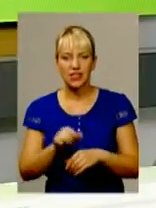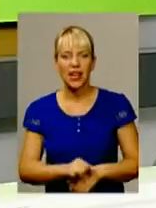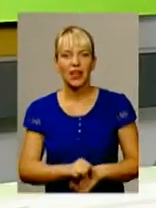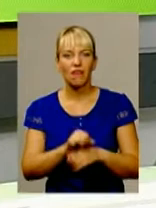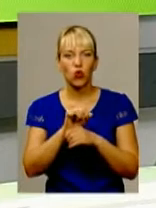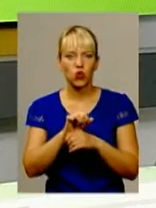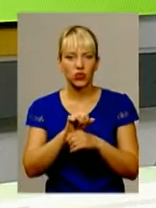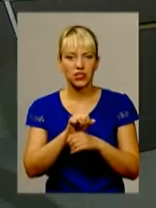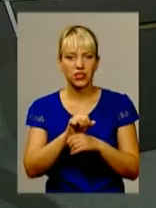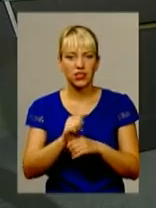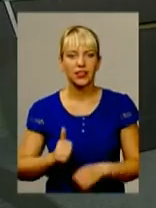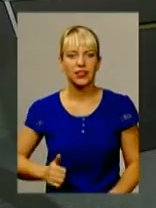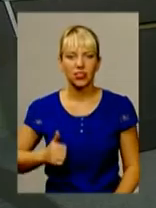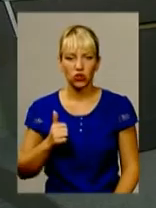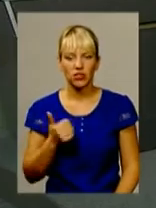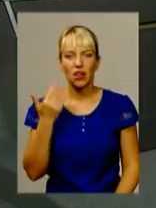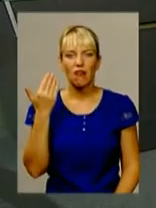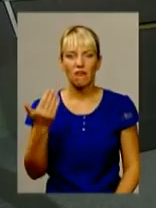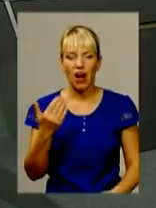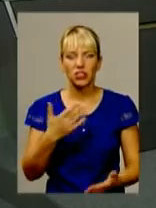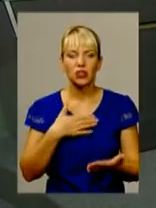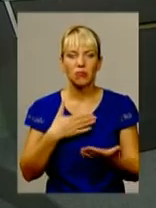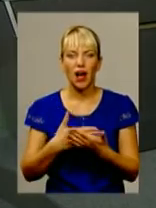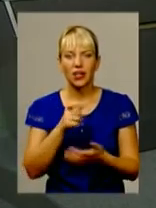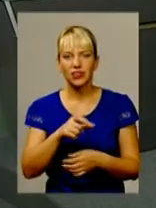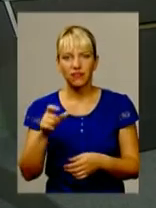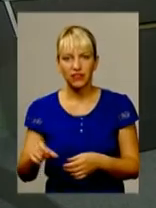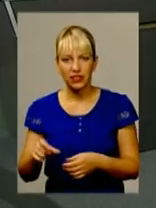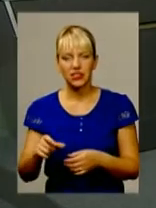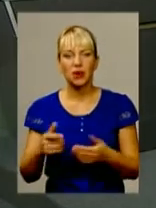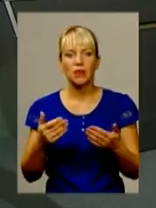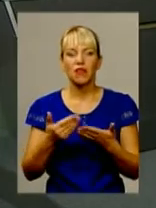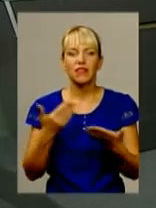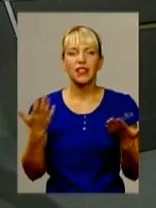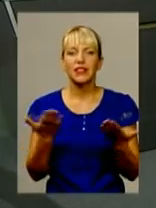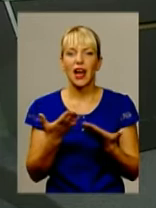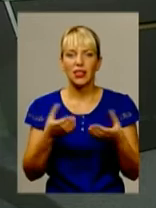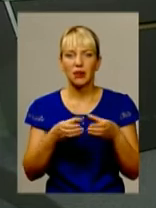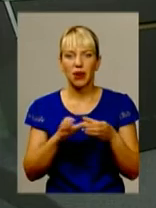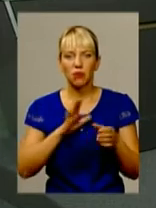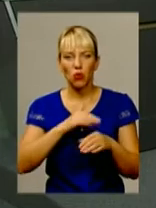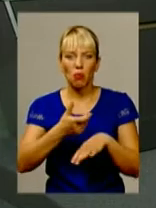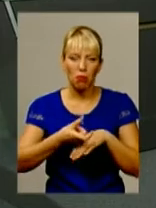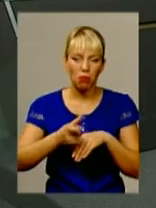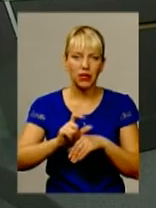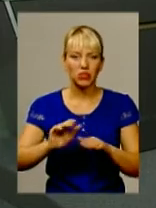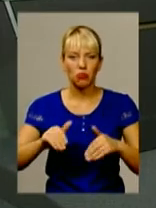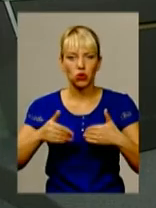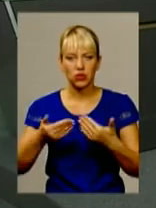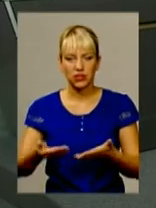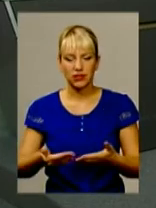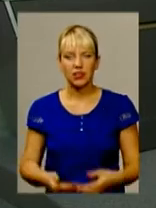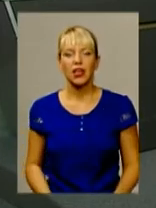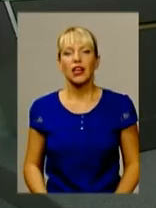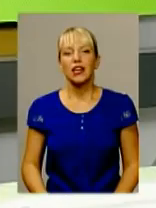Вашим активістам, активістам Раді Майдану, від яких партій надходило найбільше пропозиції? Ну, дивіться, ще процес не закінчився,